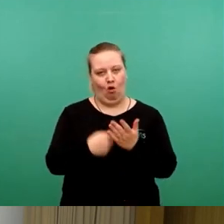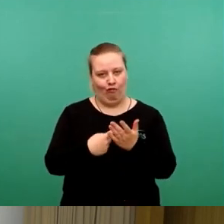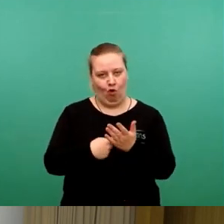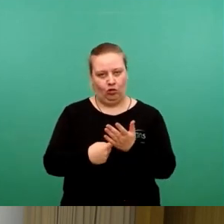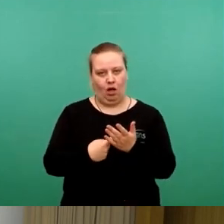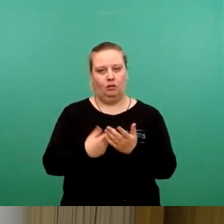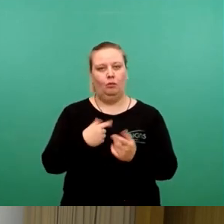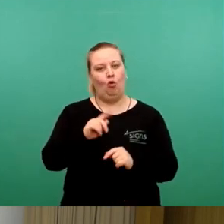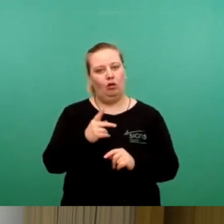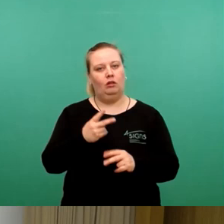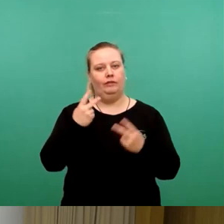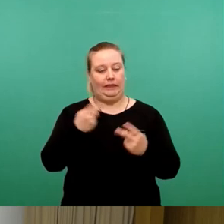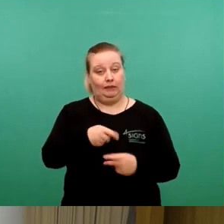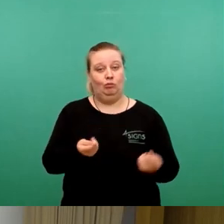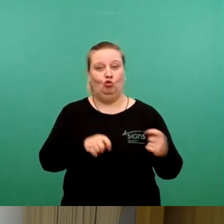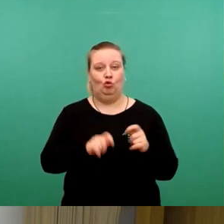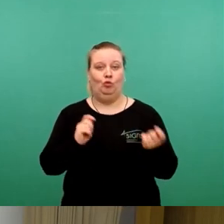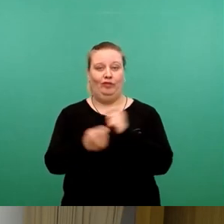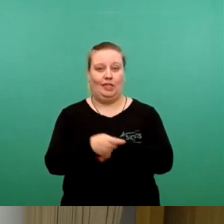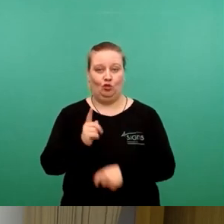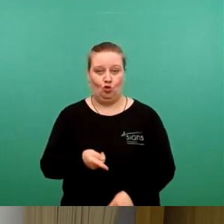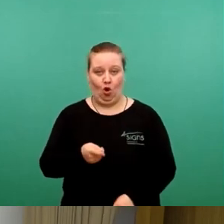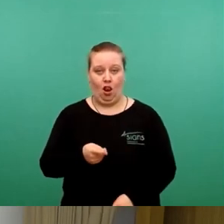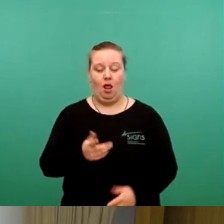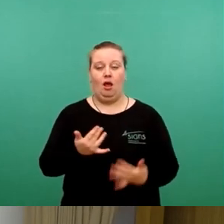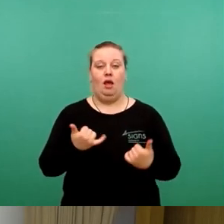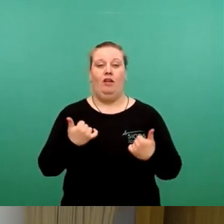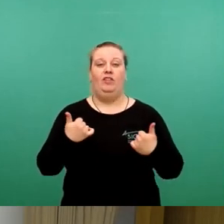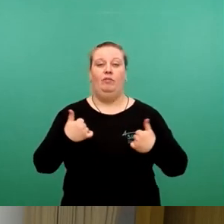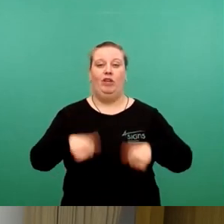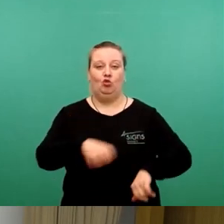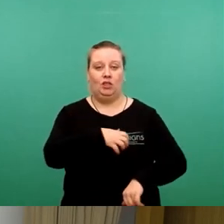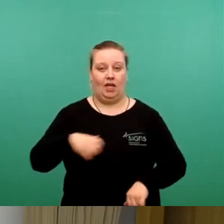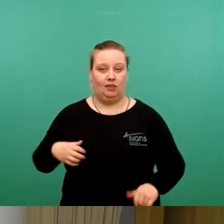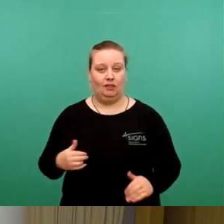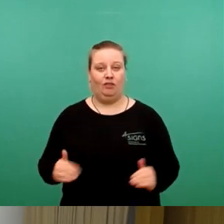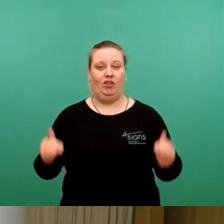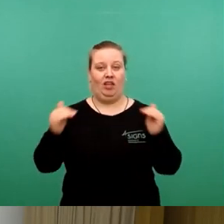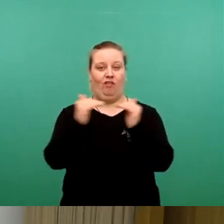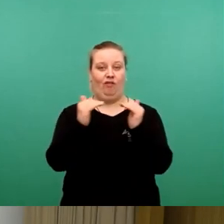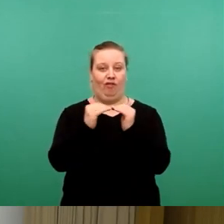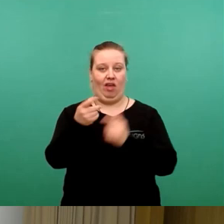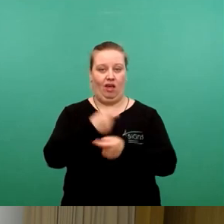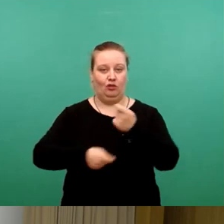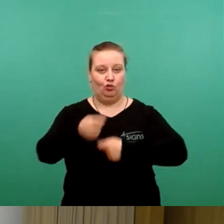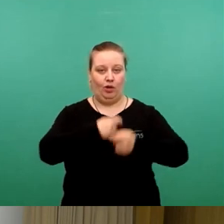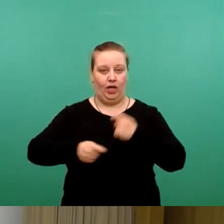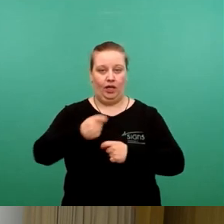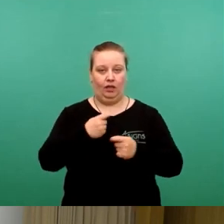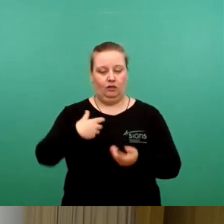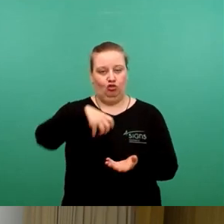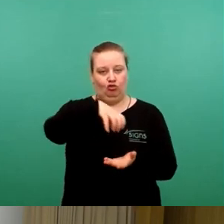den entsprechenden Beschluss umzusetzen. Die Verpflichtung Dresden als Fairtrade-Town wurde in die interne